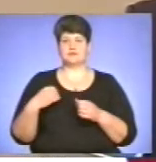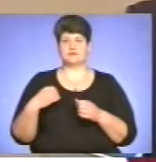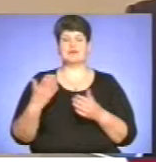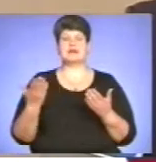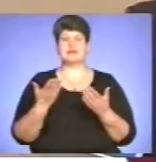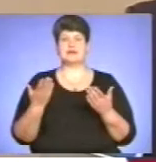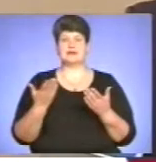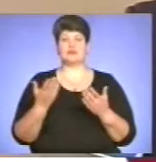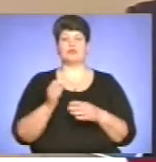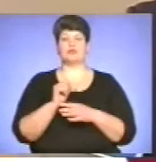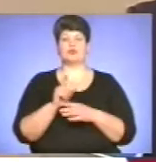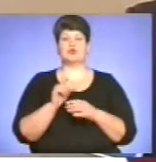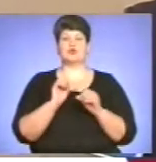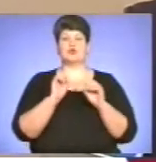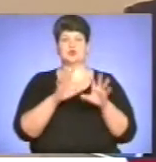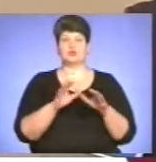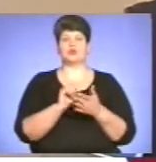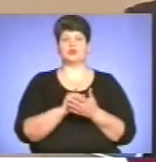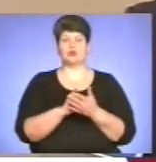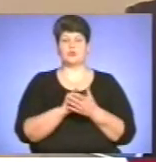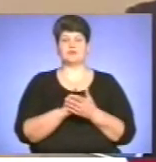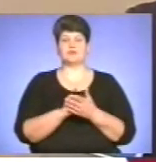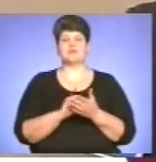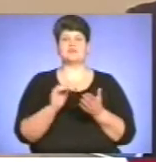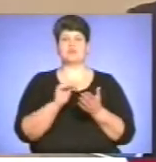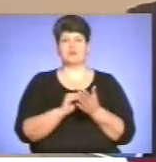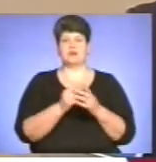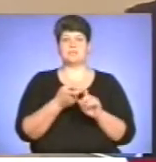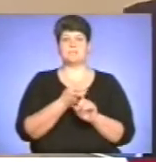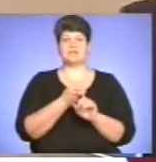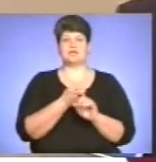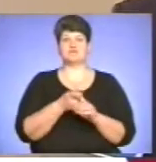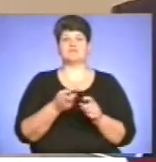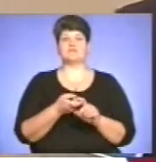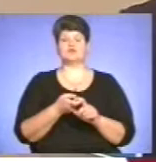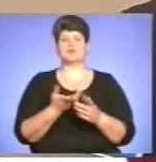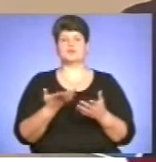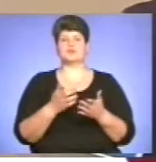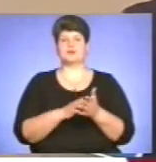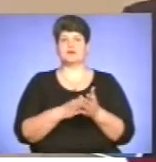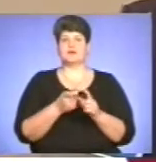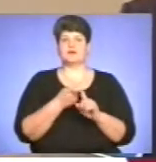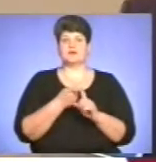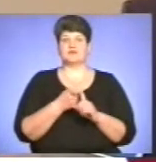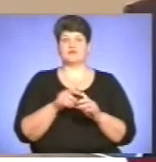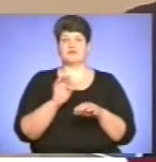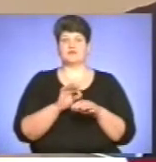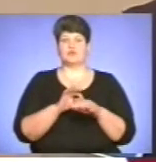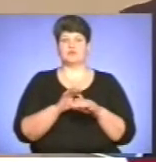на яку подаються документи для пристановлення непричинного зв'язку захворювання із аварією на Чорнобильській